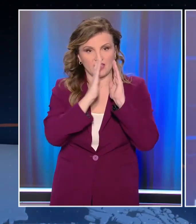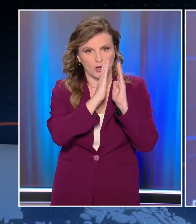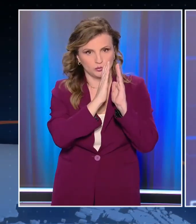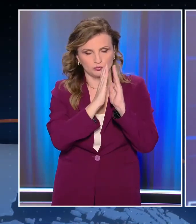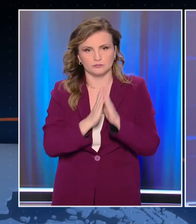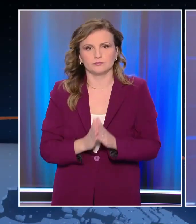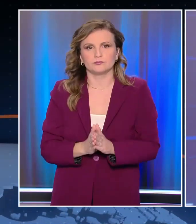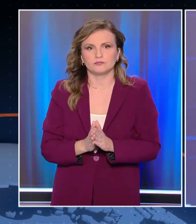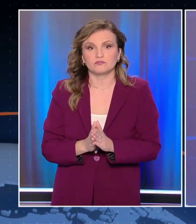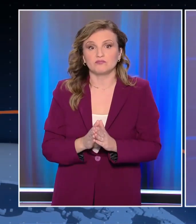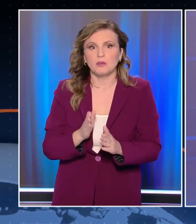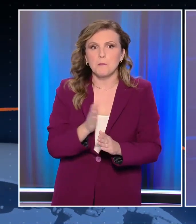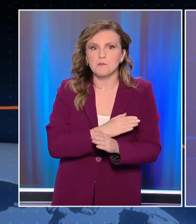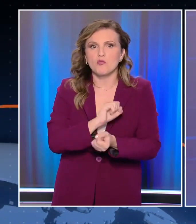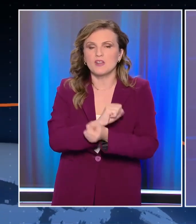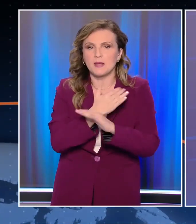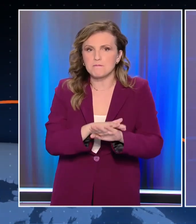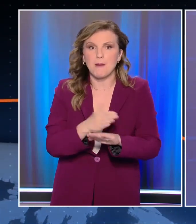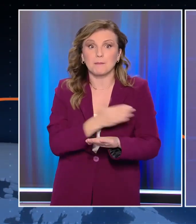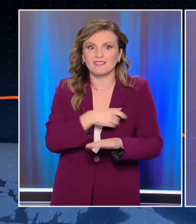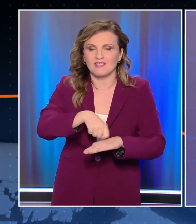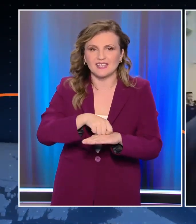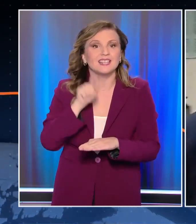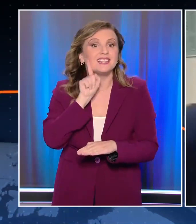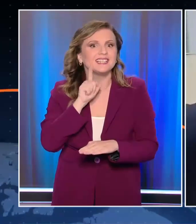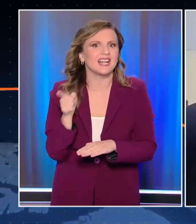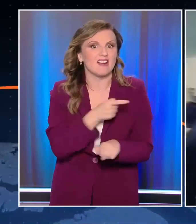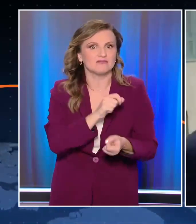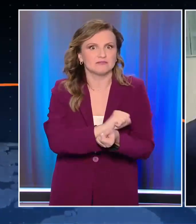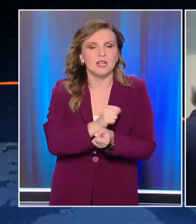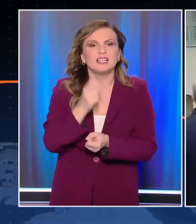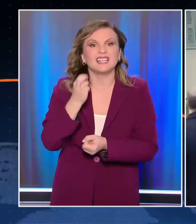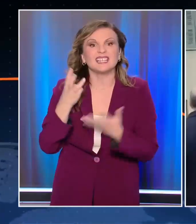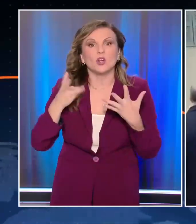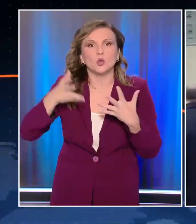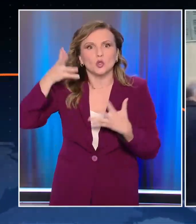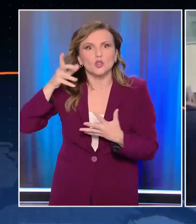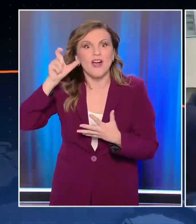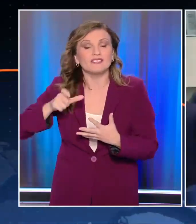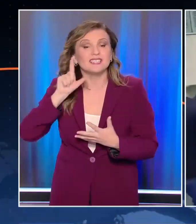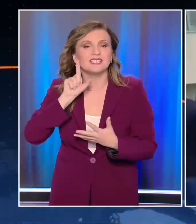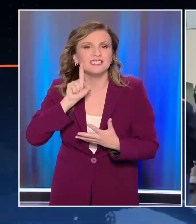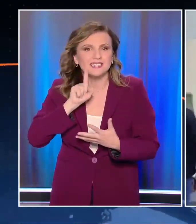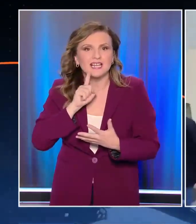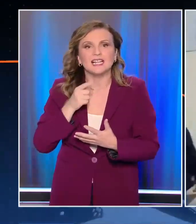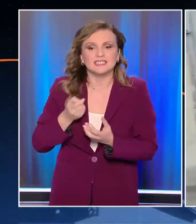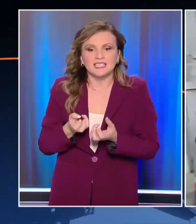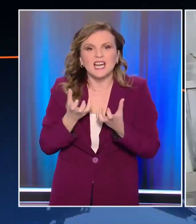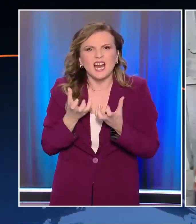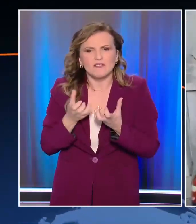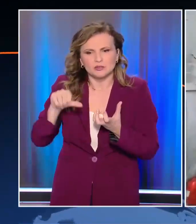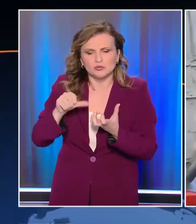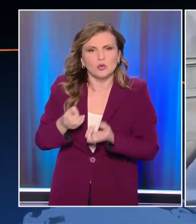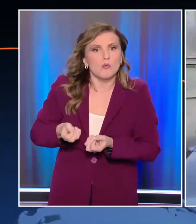Προφυλακίστηκε με ομόφωνη γνώμη, ανακριτή και εισαγγελέα, η 38χρονη που κατηγορείται για απόπειρα ανθρωποκτονίας σε βάρος του ενδιαστάση